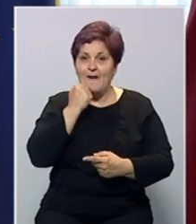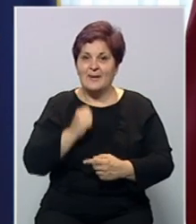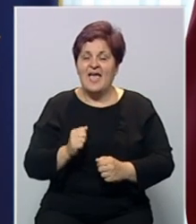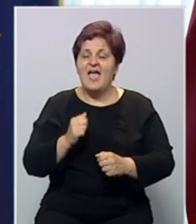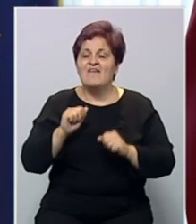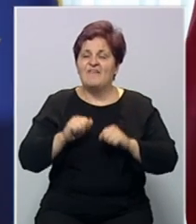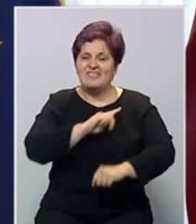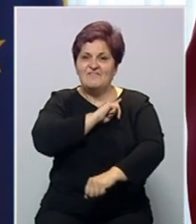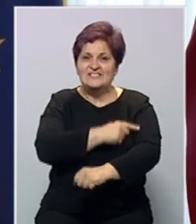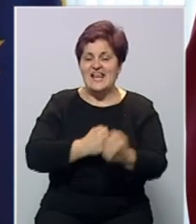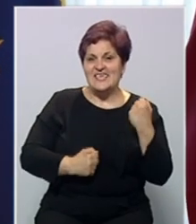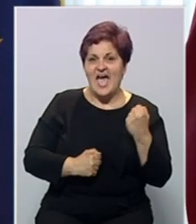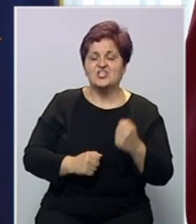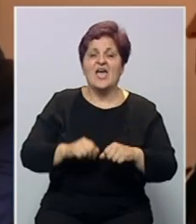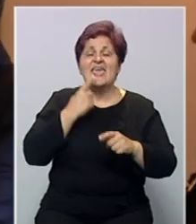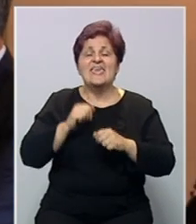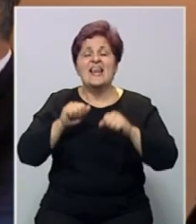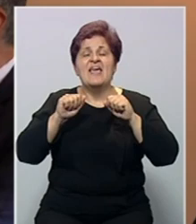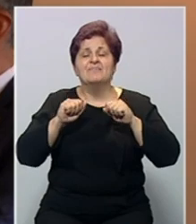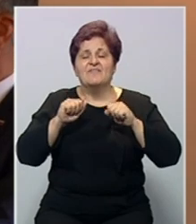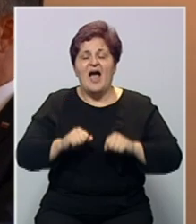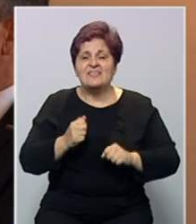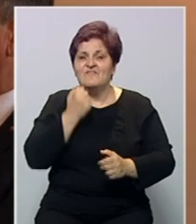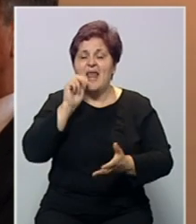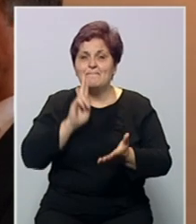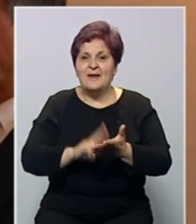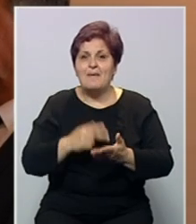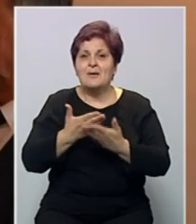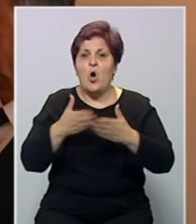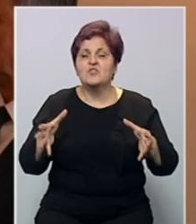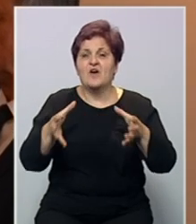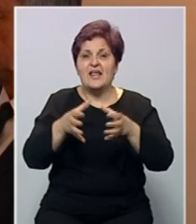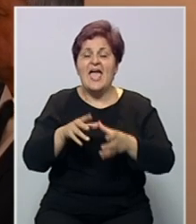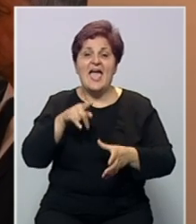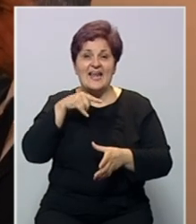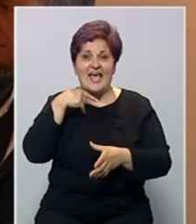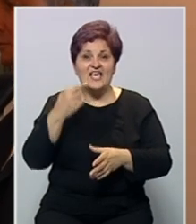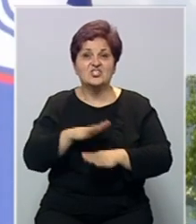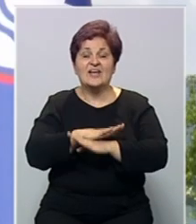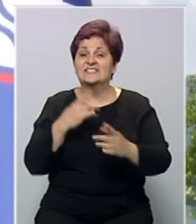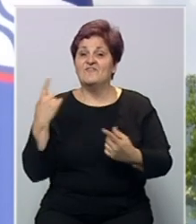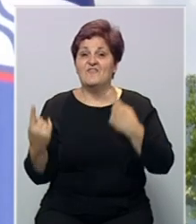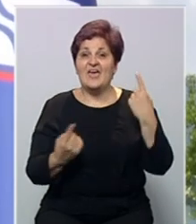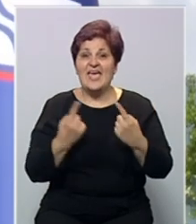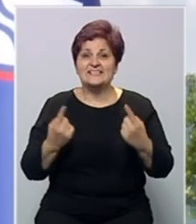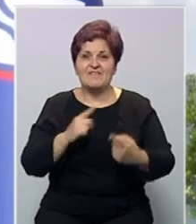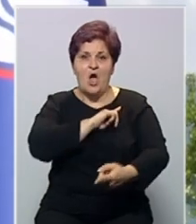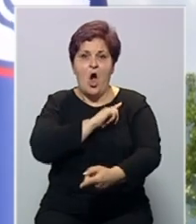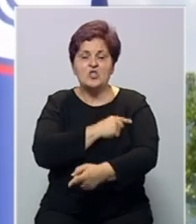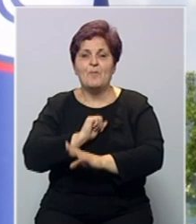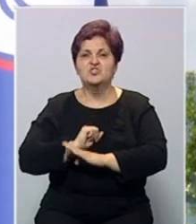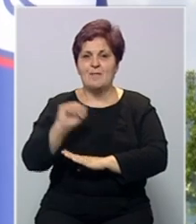vladavina sile jačeg ili vladavina prava. Prilikom otvaranja foruma naglašeno je da sve zavisi od moći